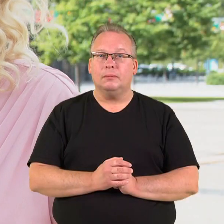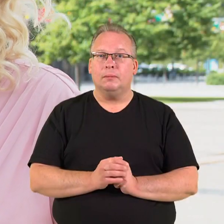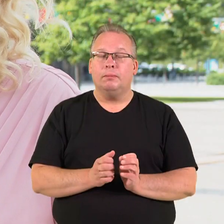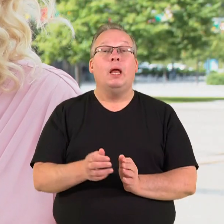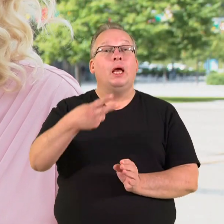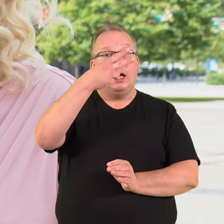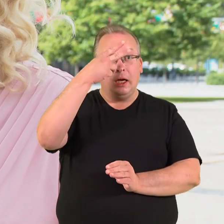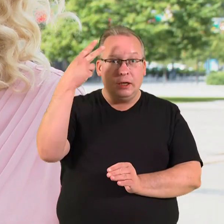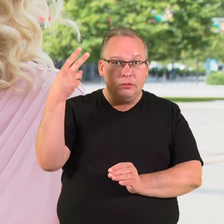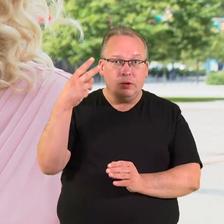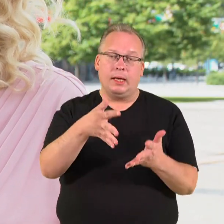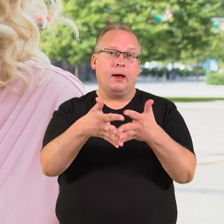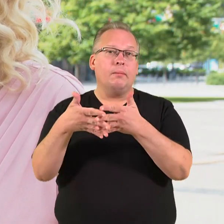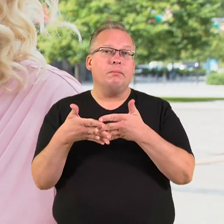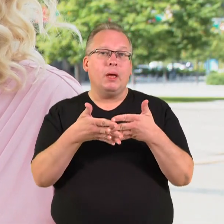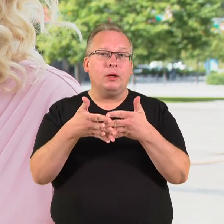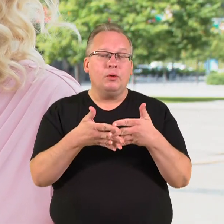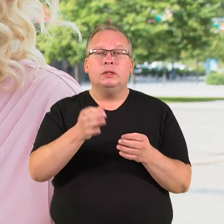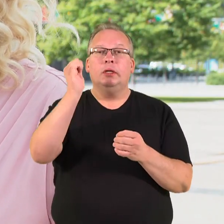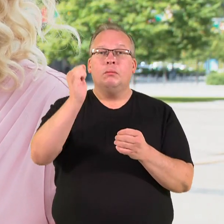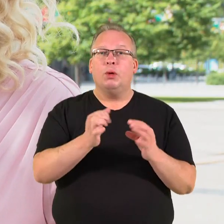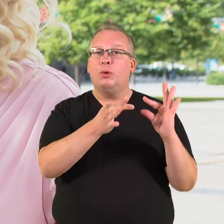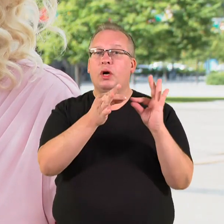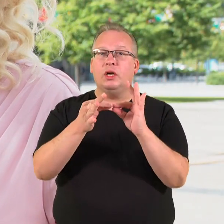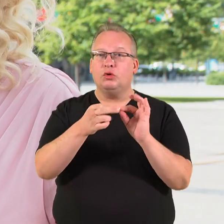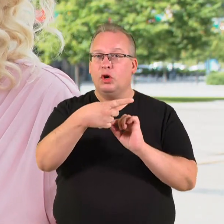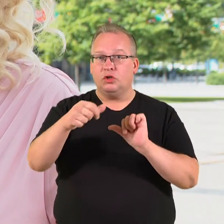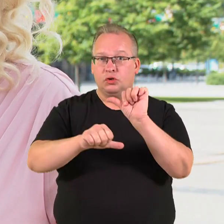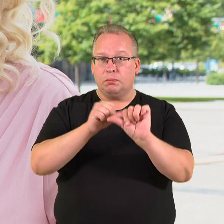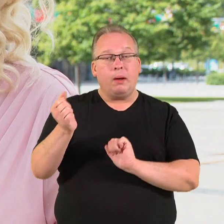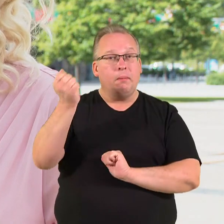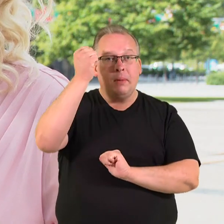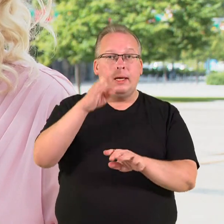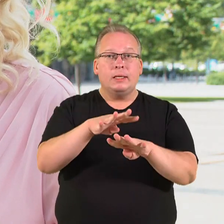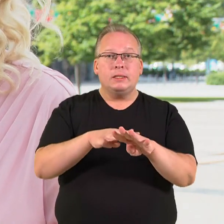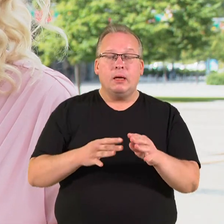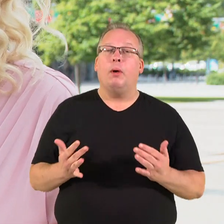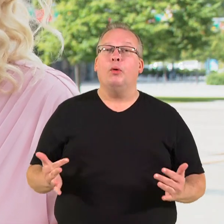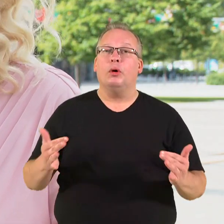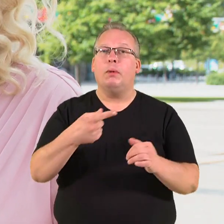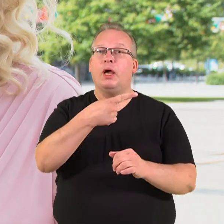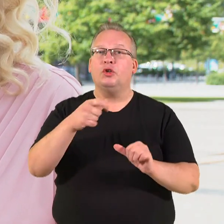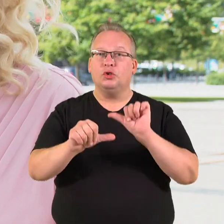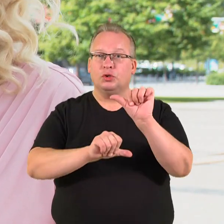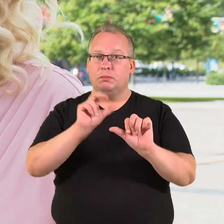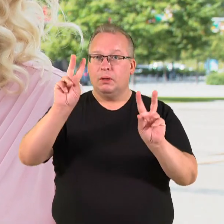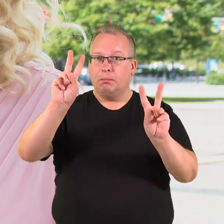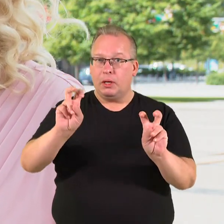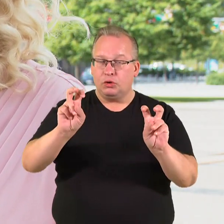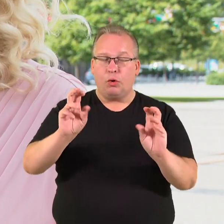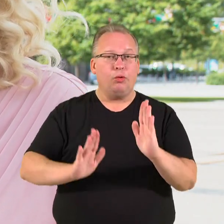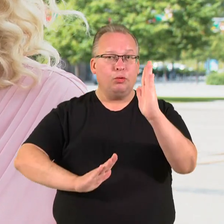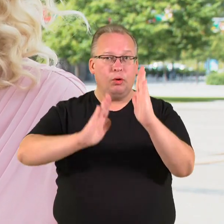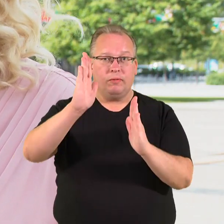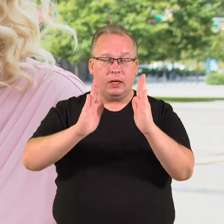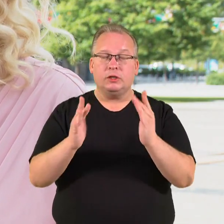Lietuvos ir Junktinių Amerikos valstyjų diplomatinių santykių šimtmečiui paminėti Seime surinkta šimtmečio konferencija. Pasak,